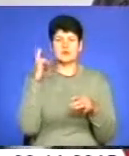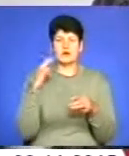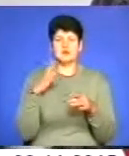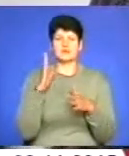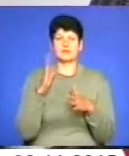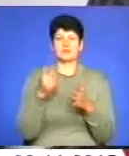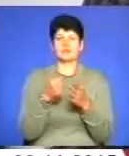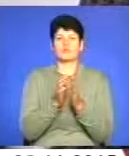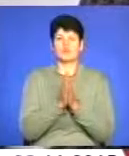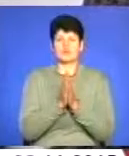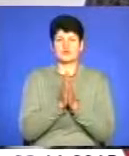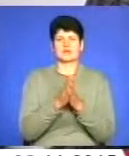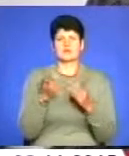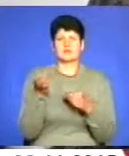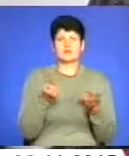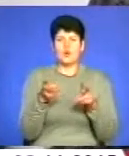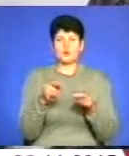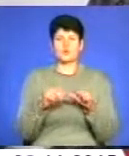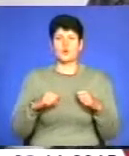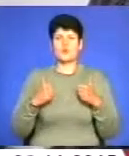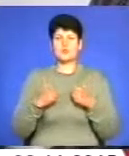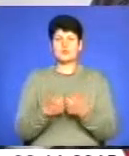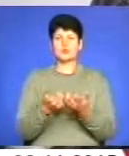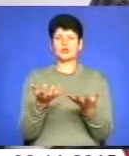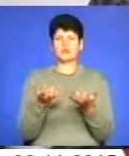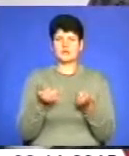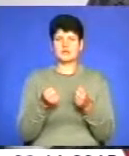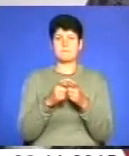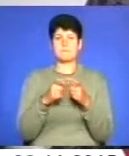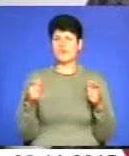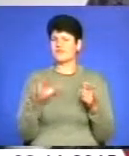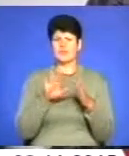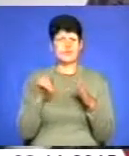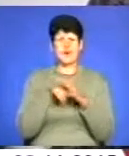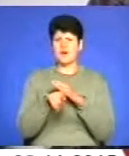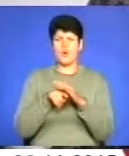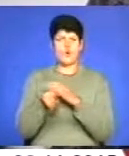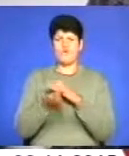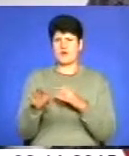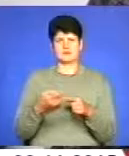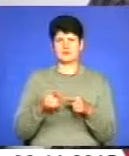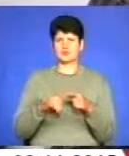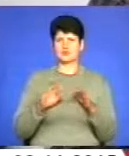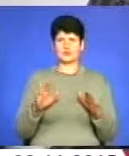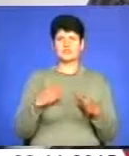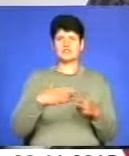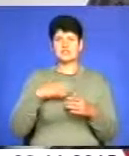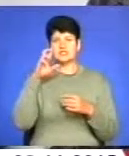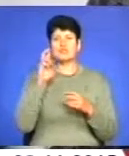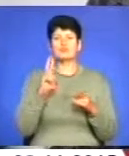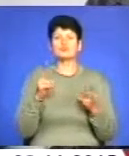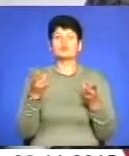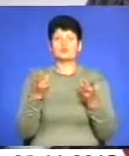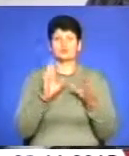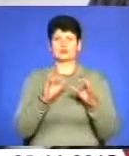від 18 років приходити все-таки на призовні комісії, отримати ті повістки, не ховатися від цього, адже нашу державу комусь потрібно буде